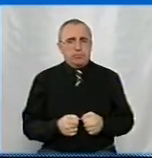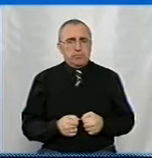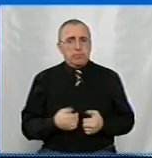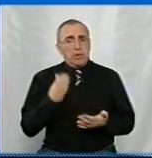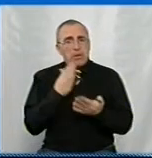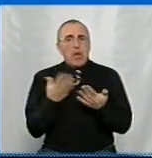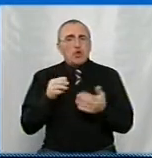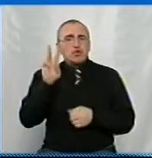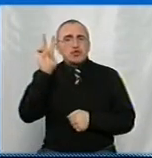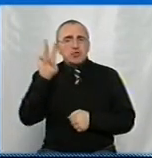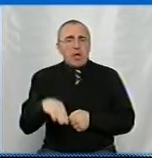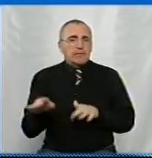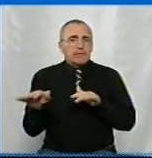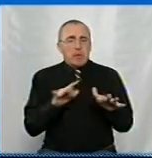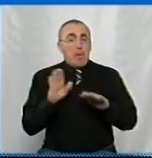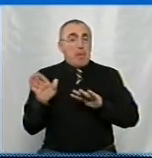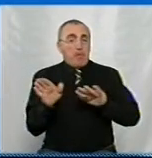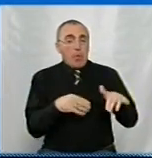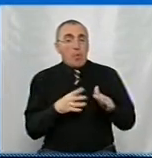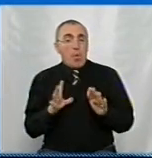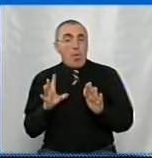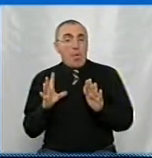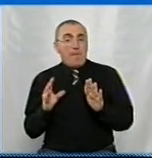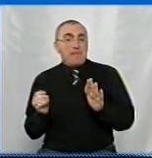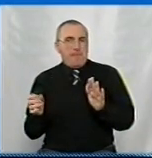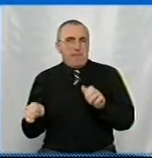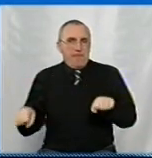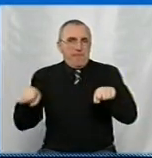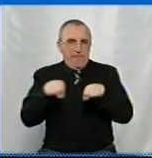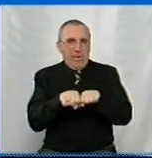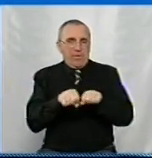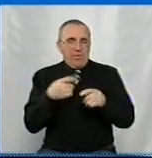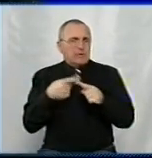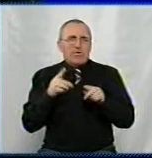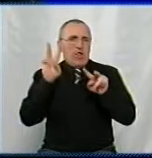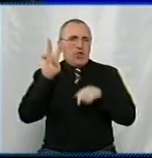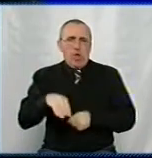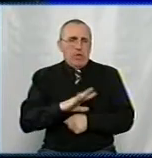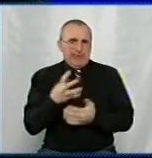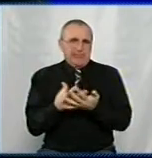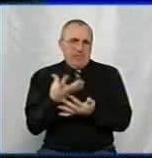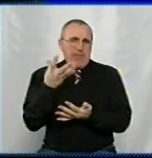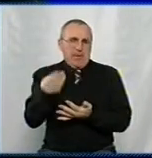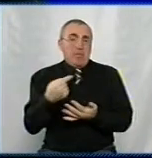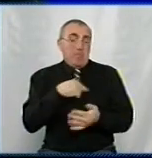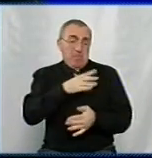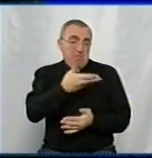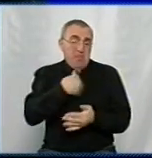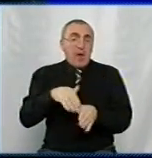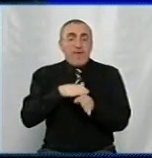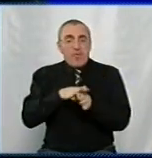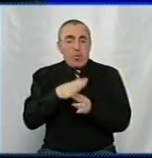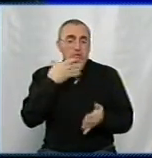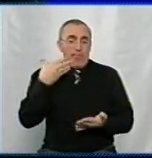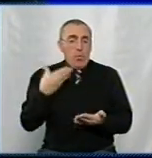є які штрафні санкції за те, щоб потім підключитися знову? Це не штрафна санкція. Тобто сплата за те, Так, ми виконуємо свою